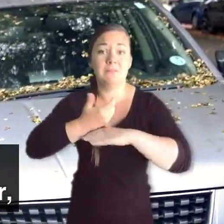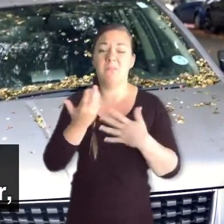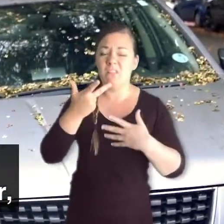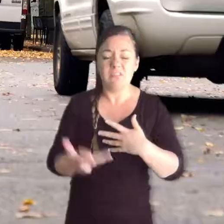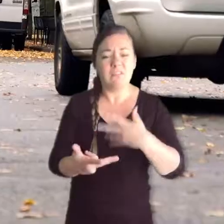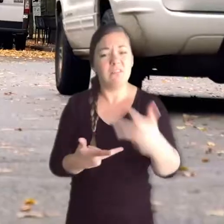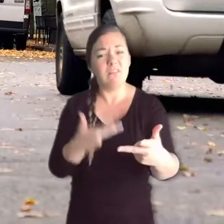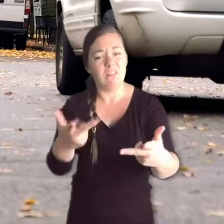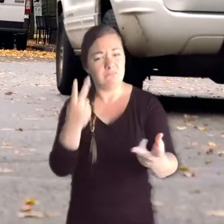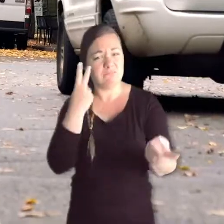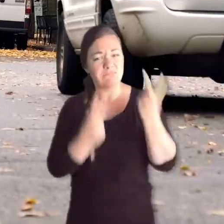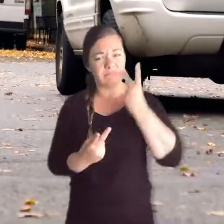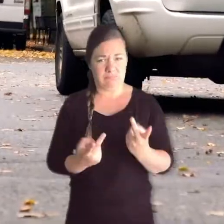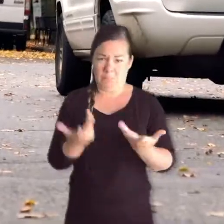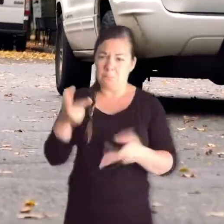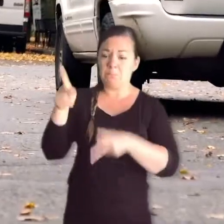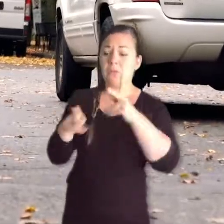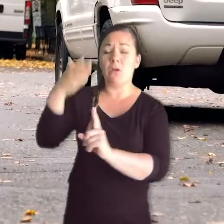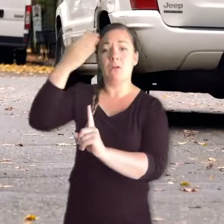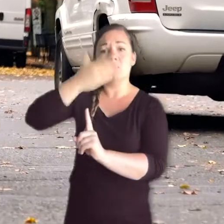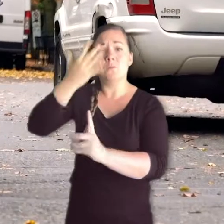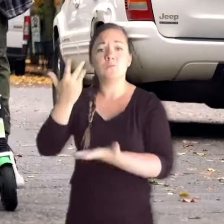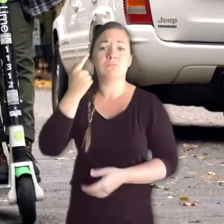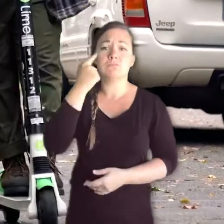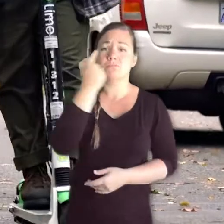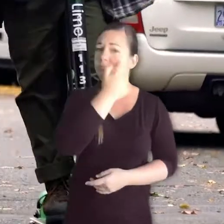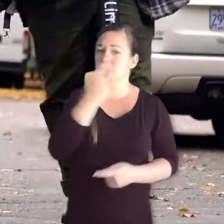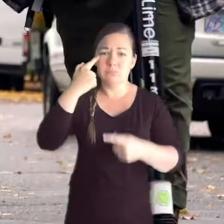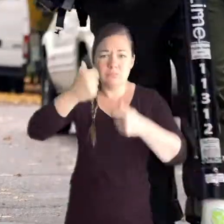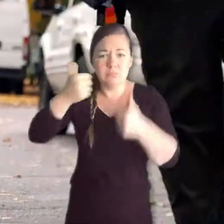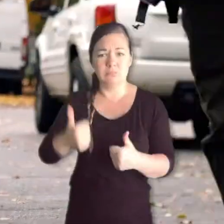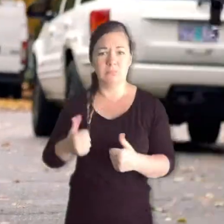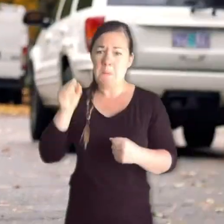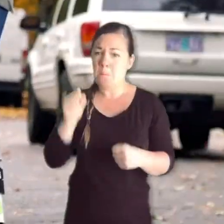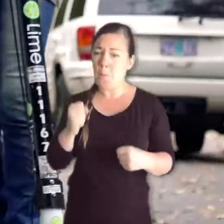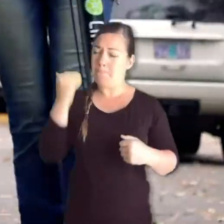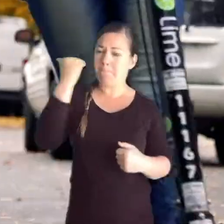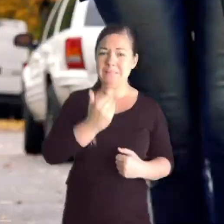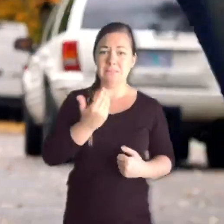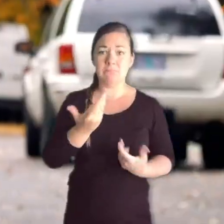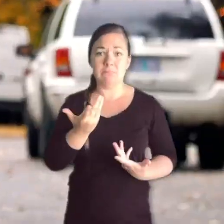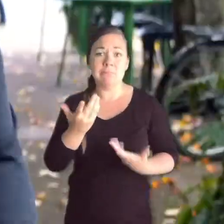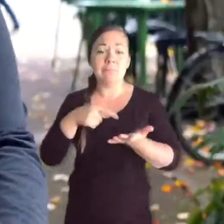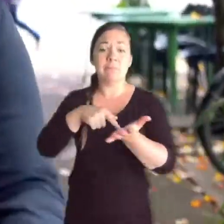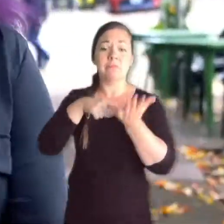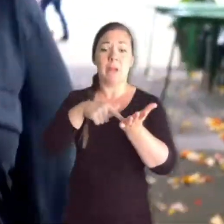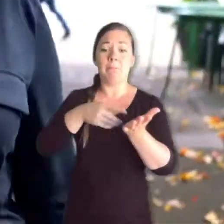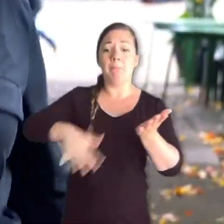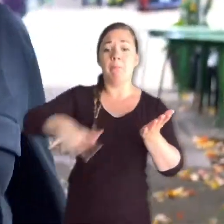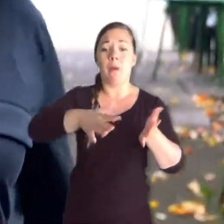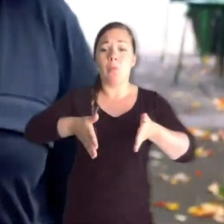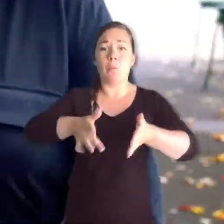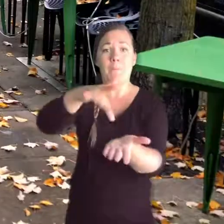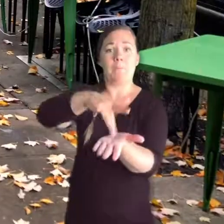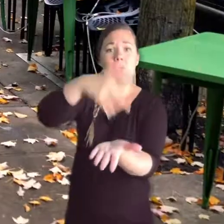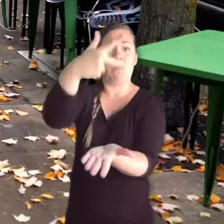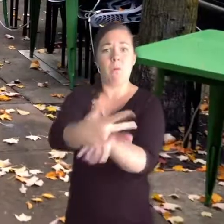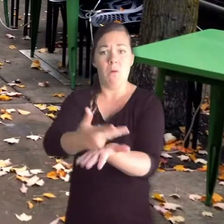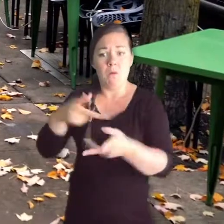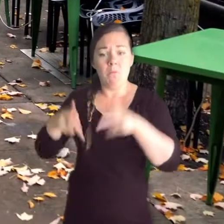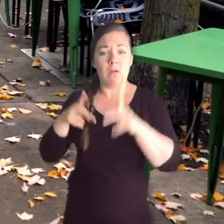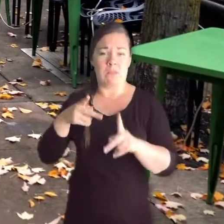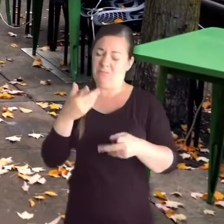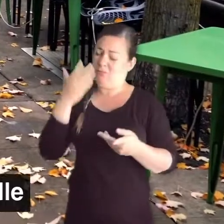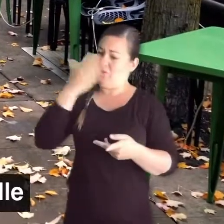déplacer. Mais si elles sont mal garées, les personnes aveugles ou ayant une basse vision peuvent se blesser. Par exemple, si une trottinette est garée au